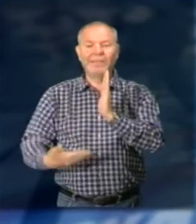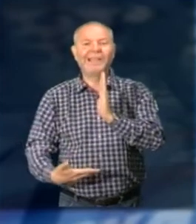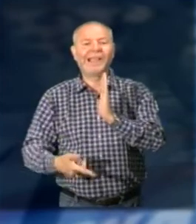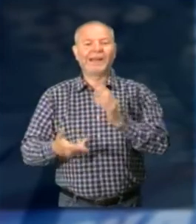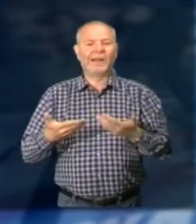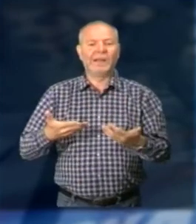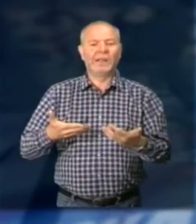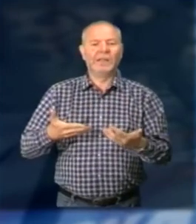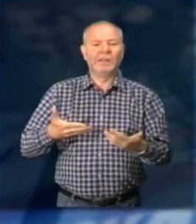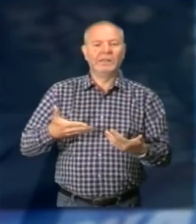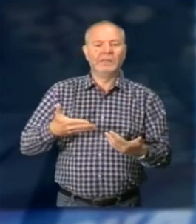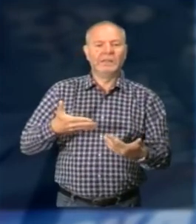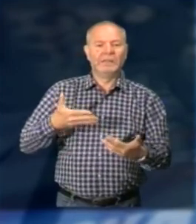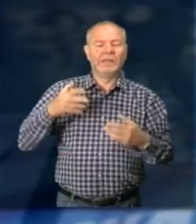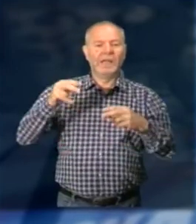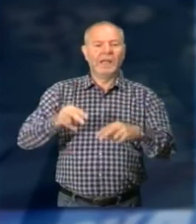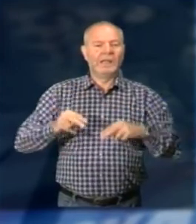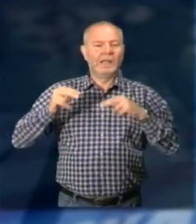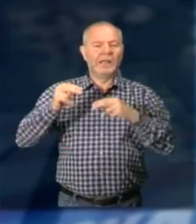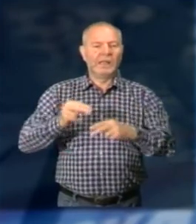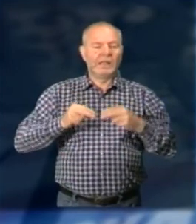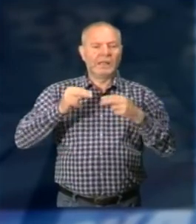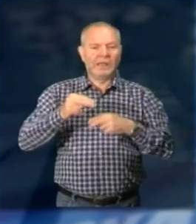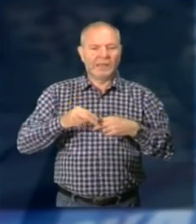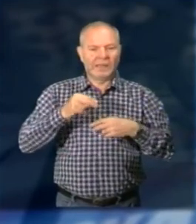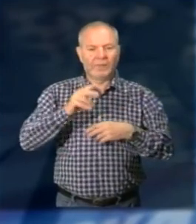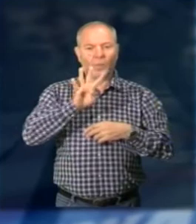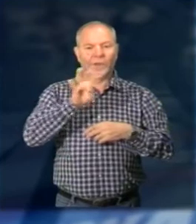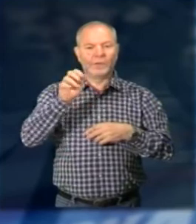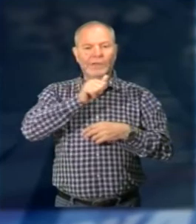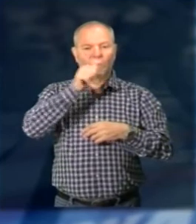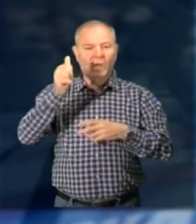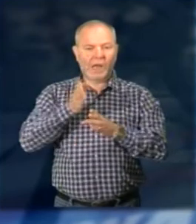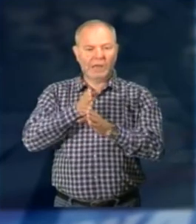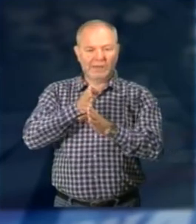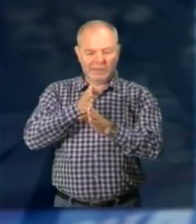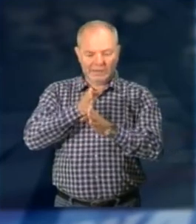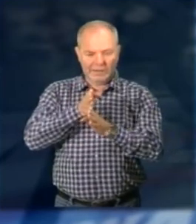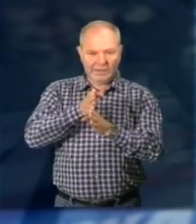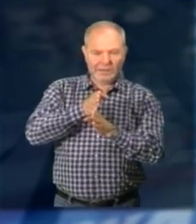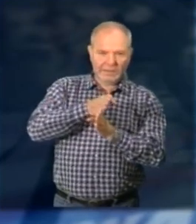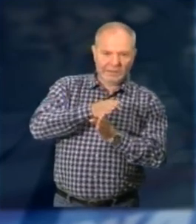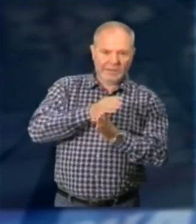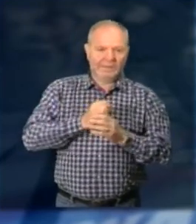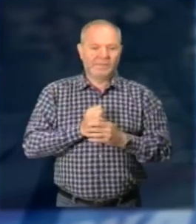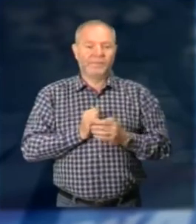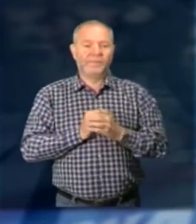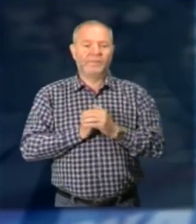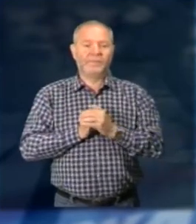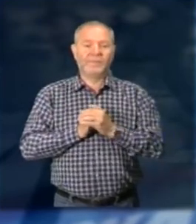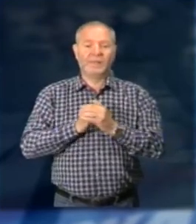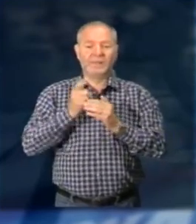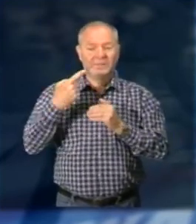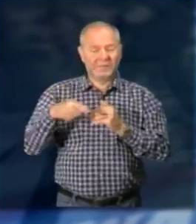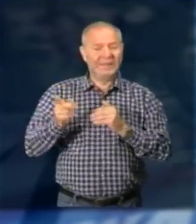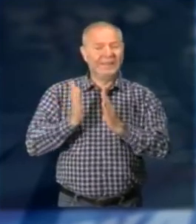in quei secoli non è che abbiano fatto delle grandi opere di sotto moratura Cosa che invece questa